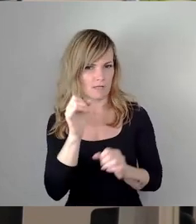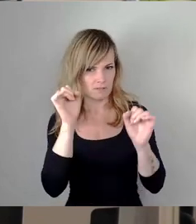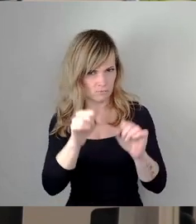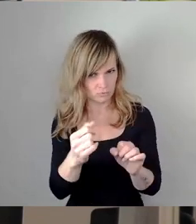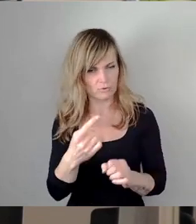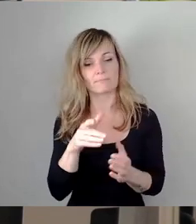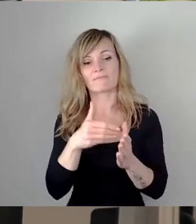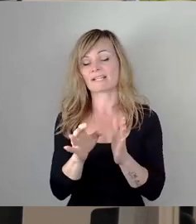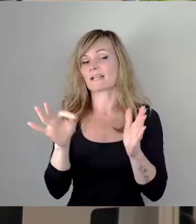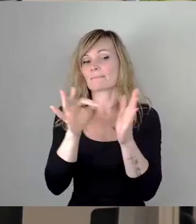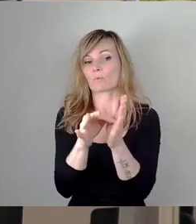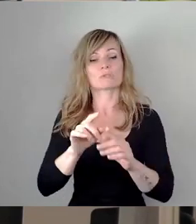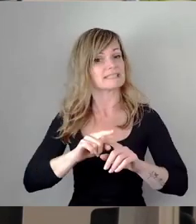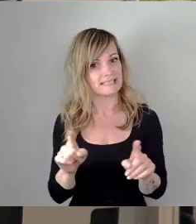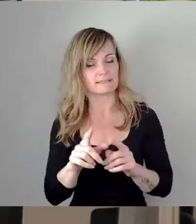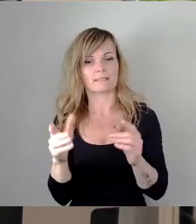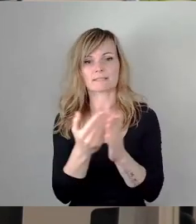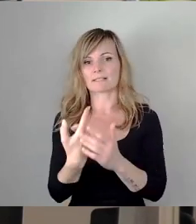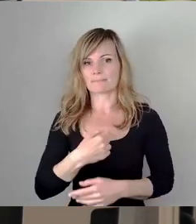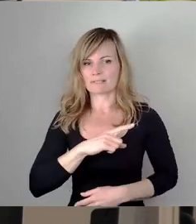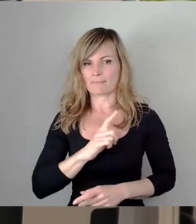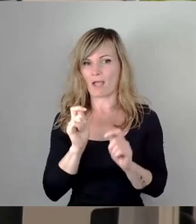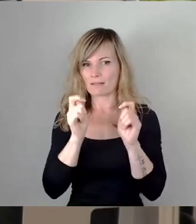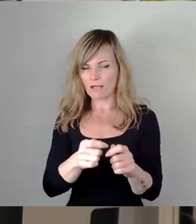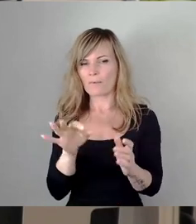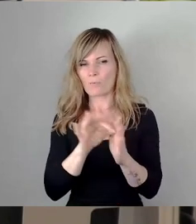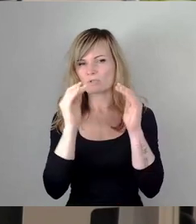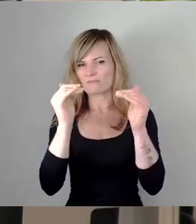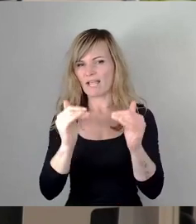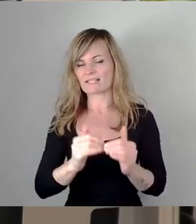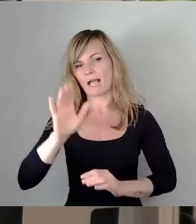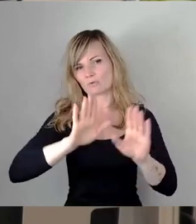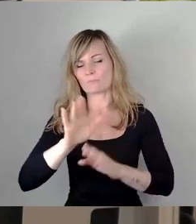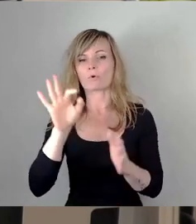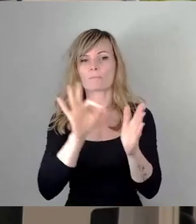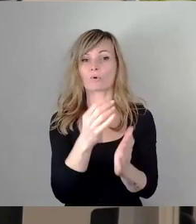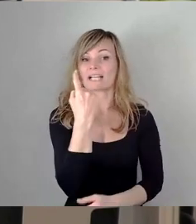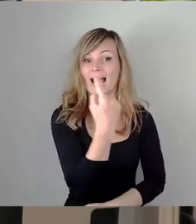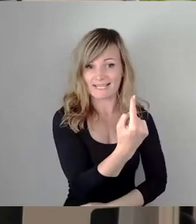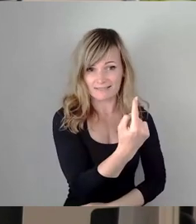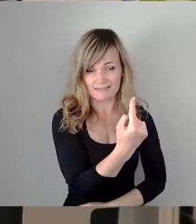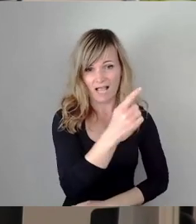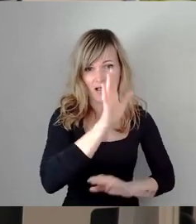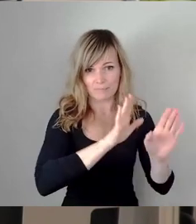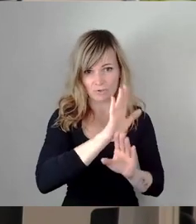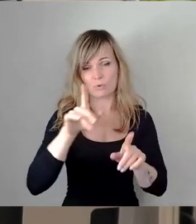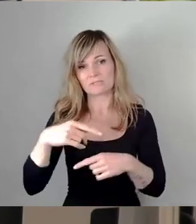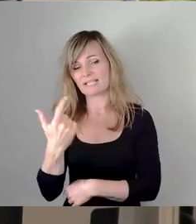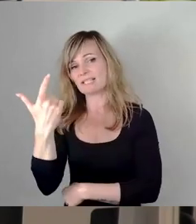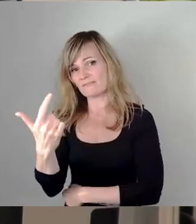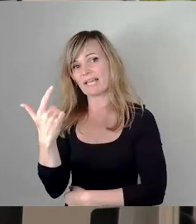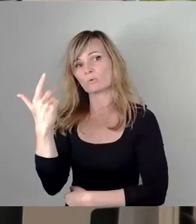nicht. Und deshalb beantrage ich punktweise Abstimmung, nämlich Punkt 1 einerseits und die Punkte 2 und 3